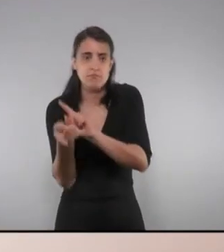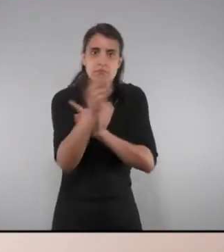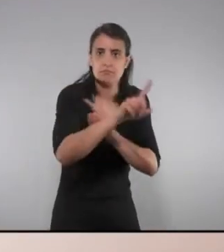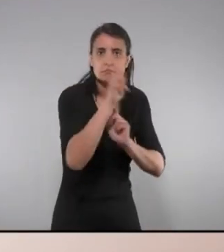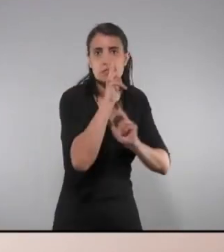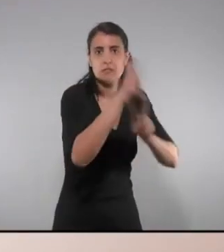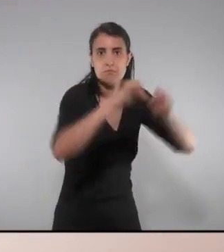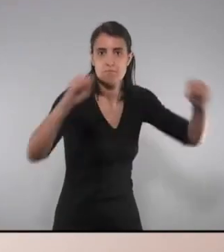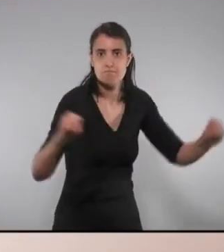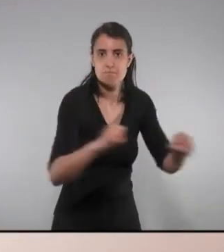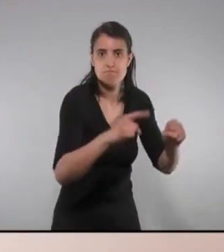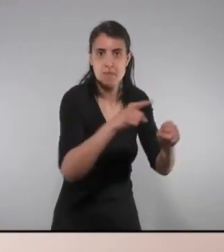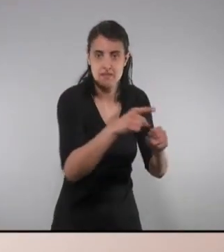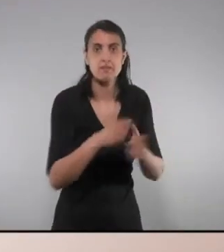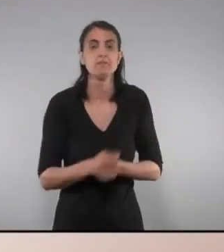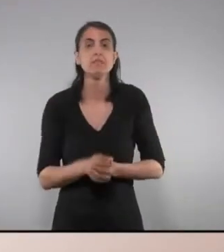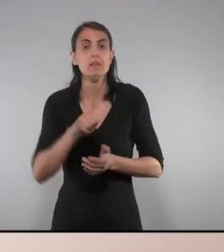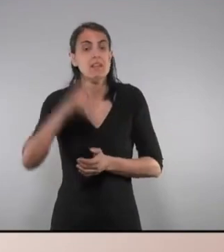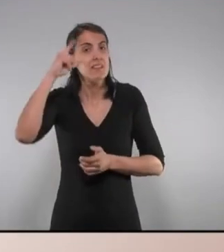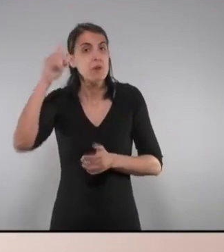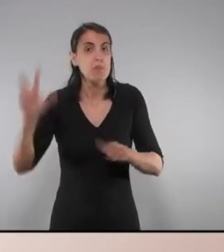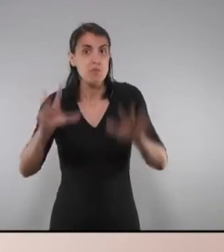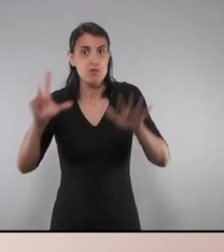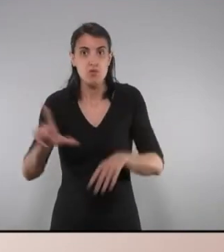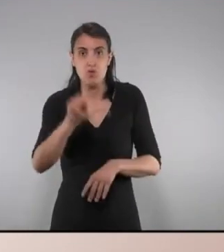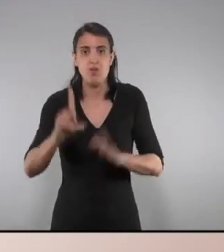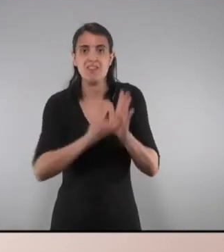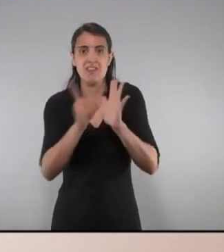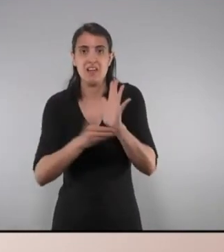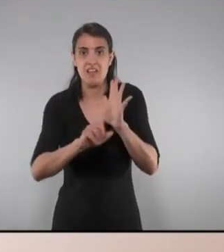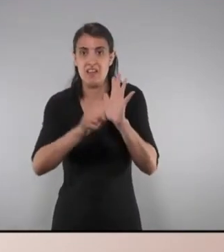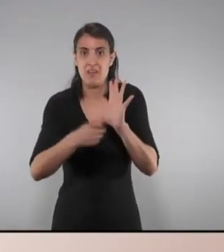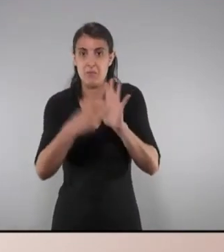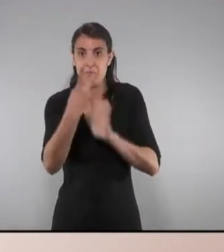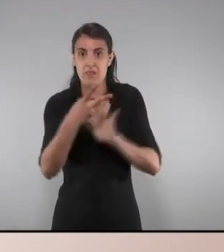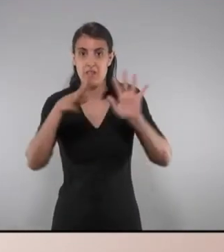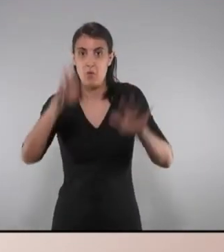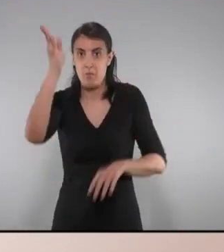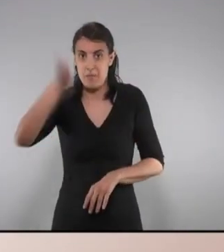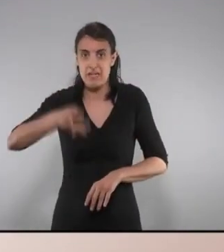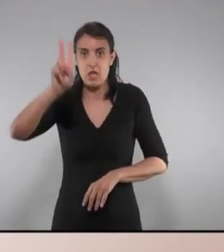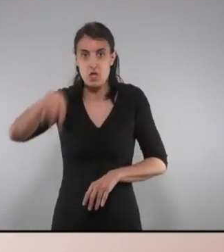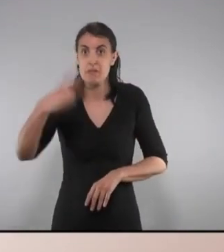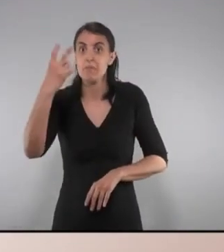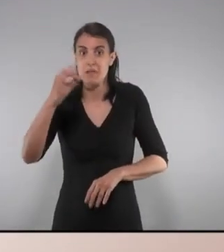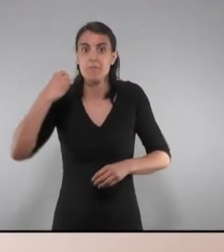28 de juliol es va publicar un decret llei, el decret llei 29 barra 2020, on justament